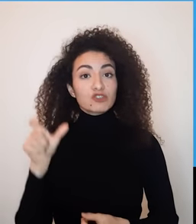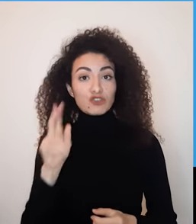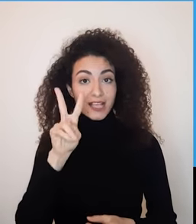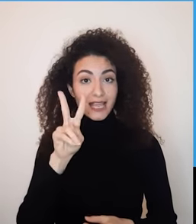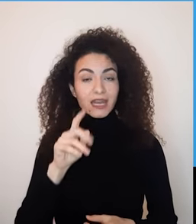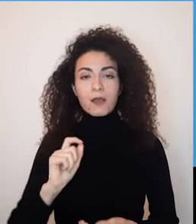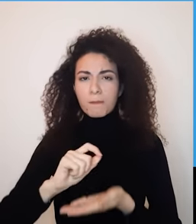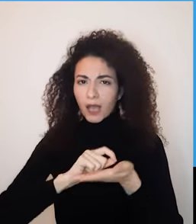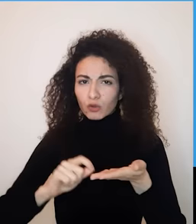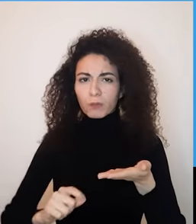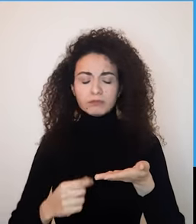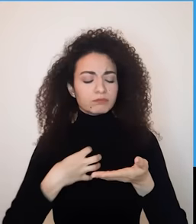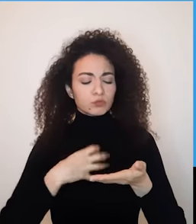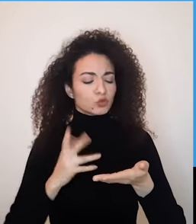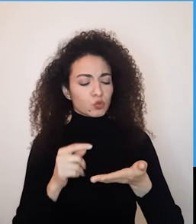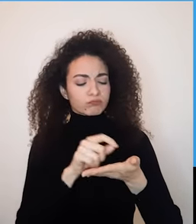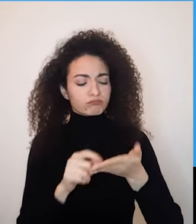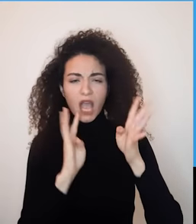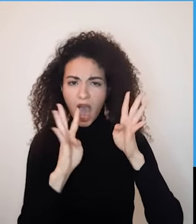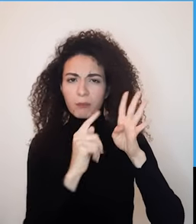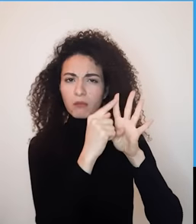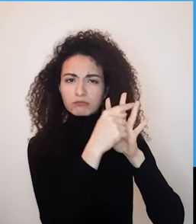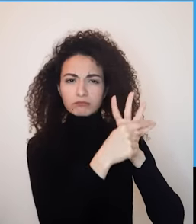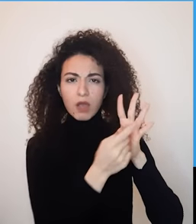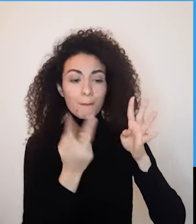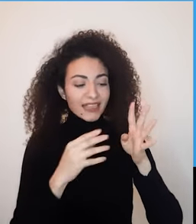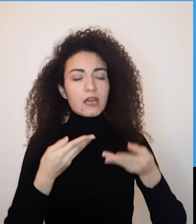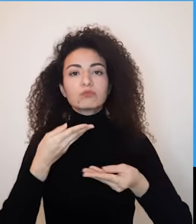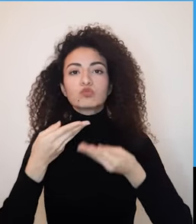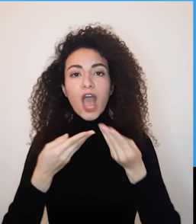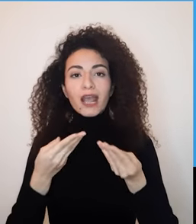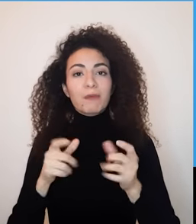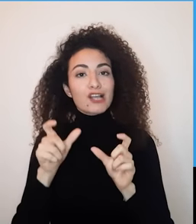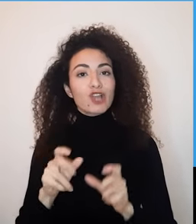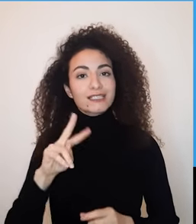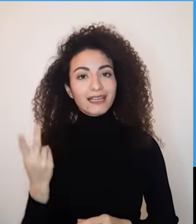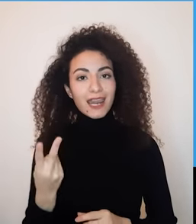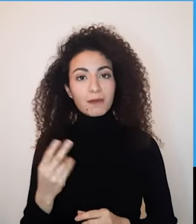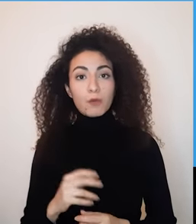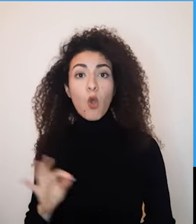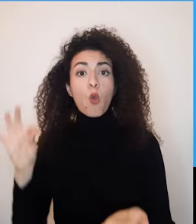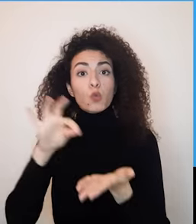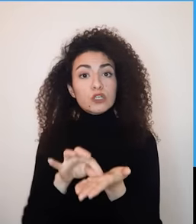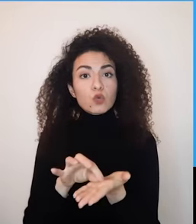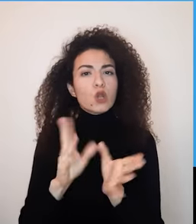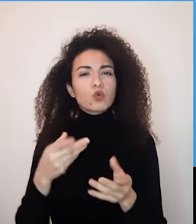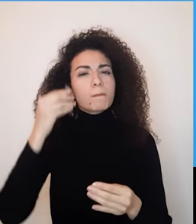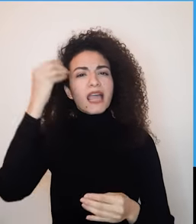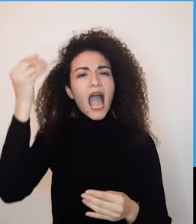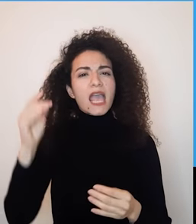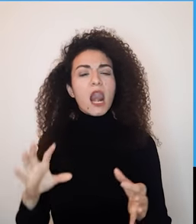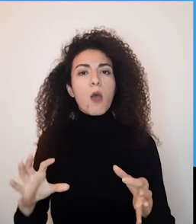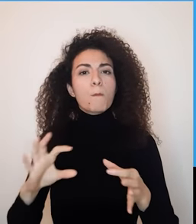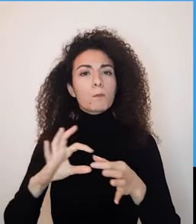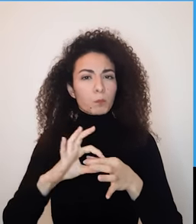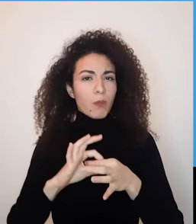بالتفصيل كل مكون من المكونات الأربعة وبعدين يتشاركوا الطرفين على شو كتبوا ويحاولوا الوصول لتصور